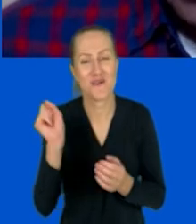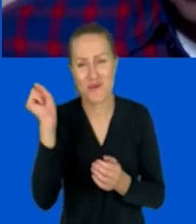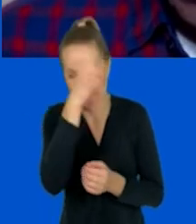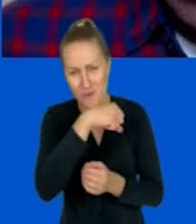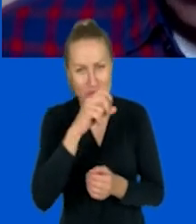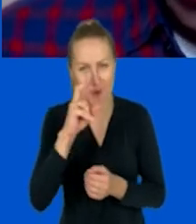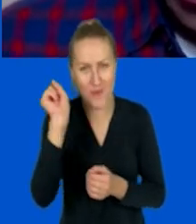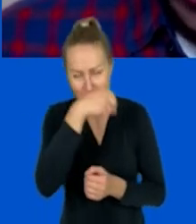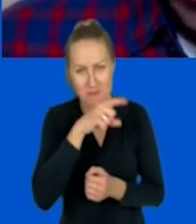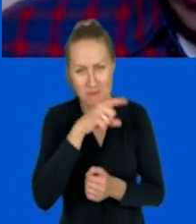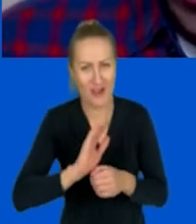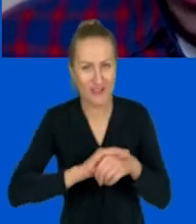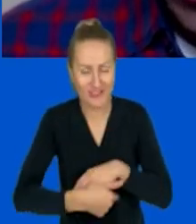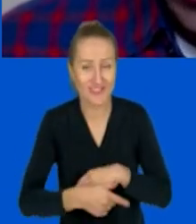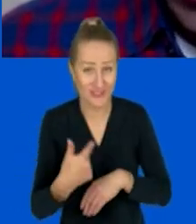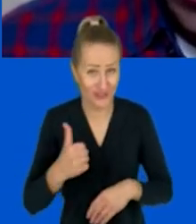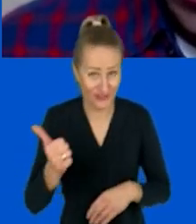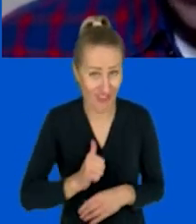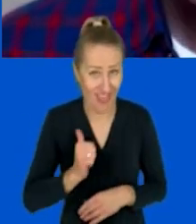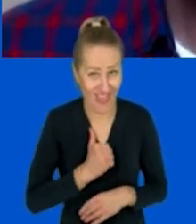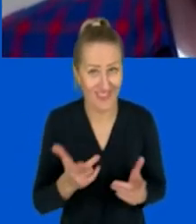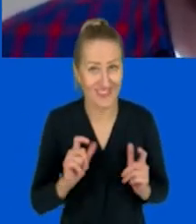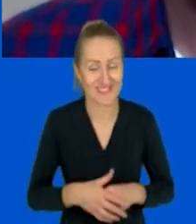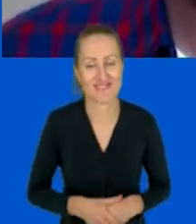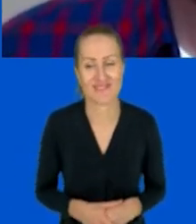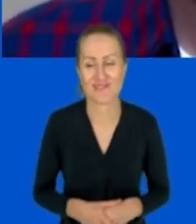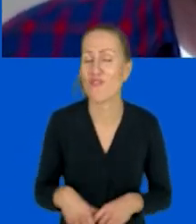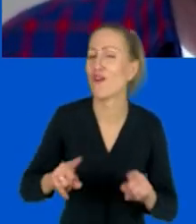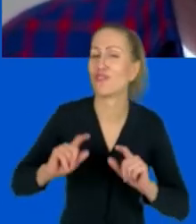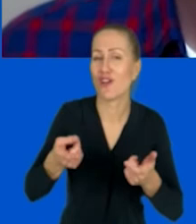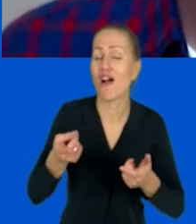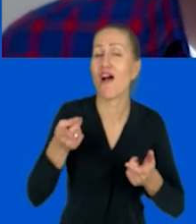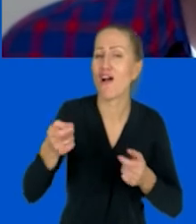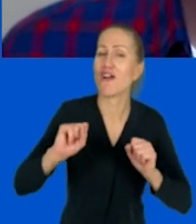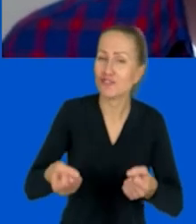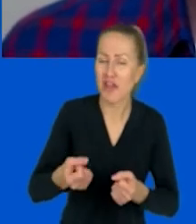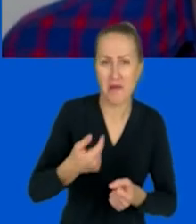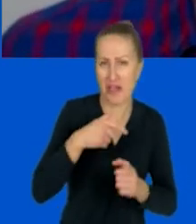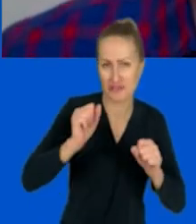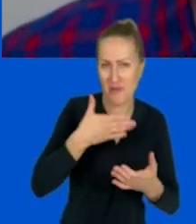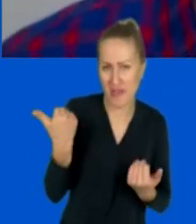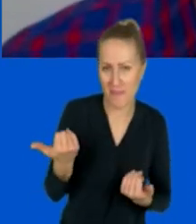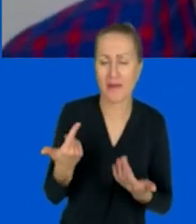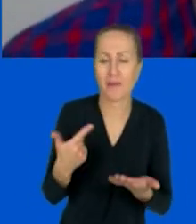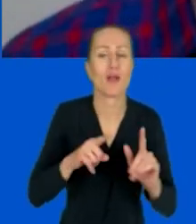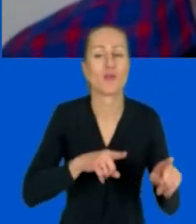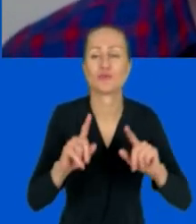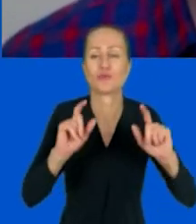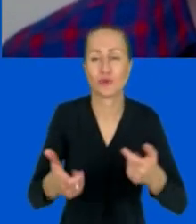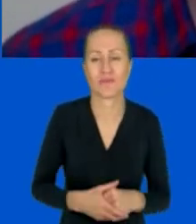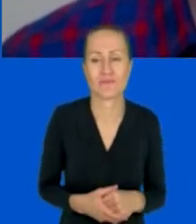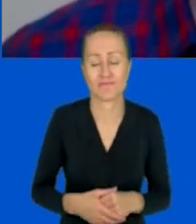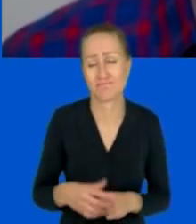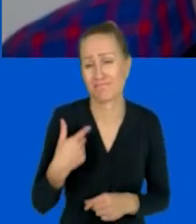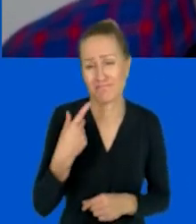mam sobie poczekać. Tak, mam poczekać. I to znaczy, że u Was działa, u mnie nie. Co oznacza, słuchajcie, bardzo